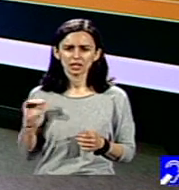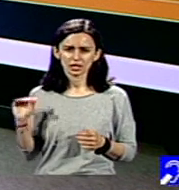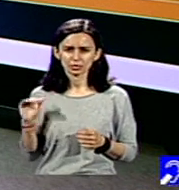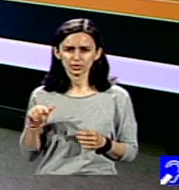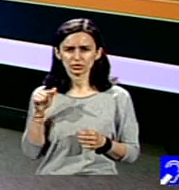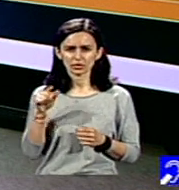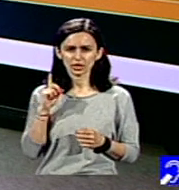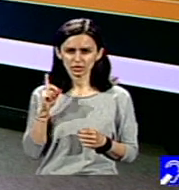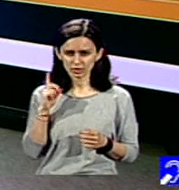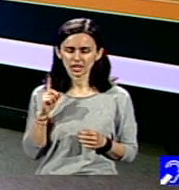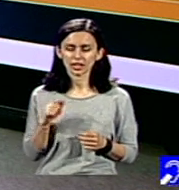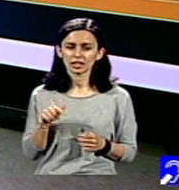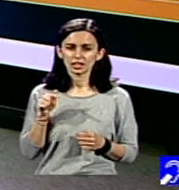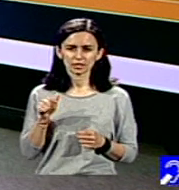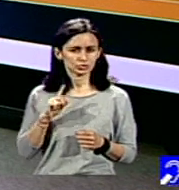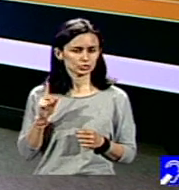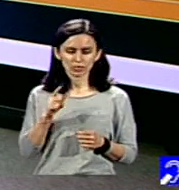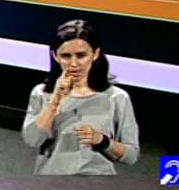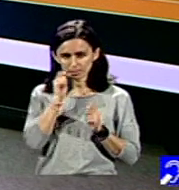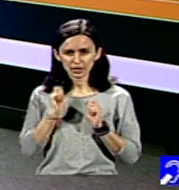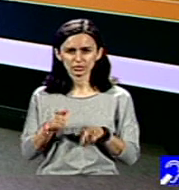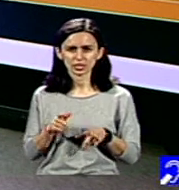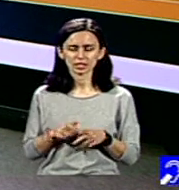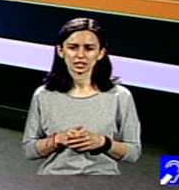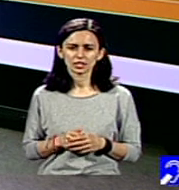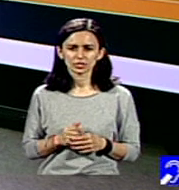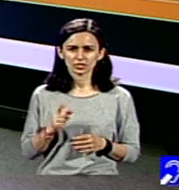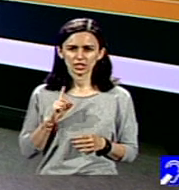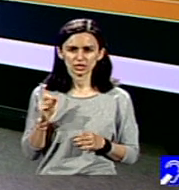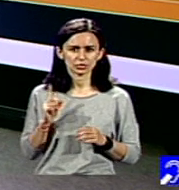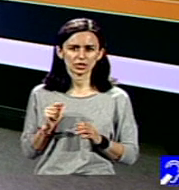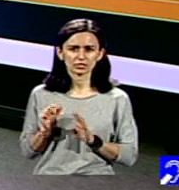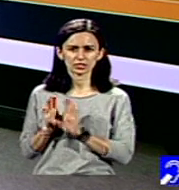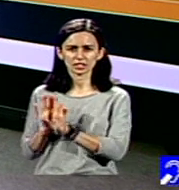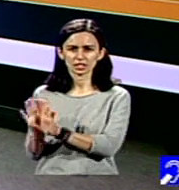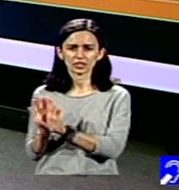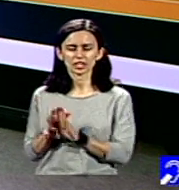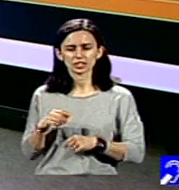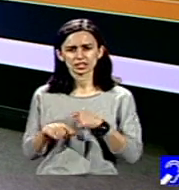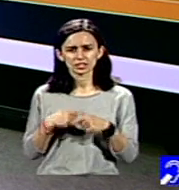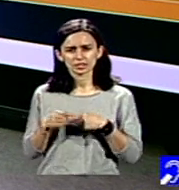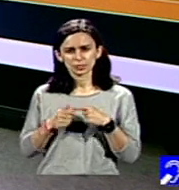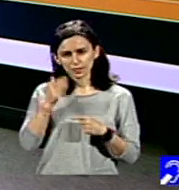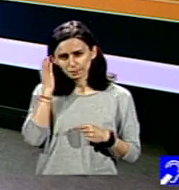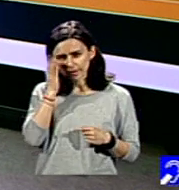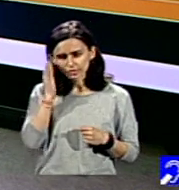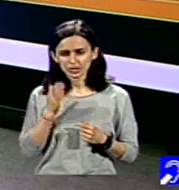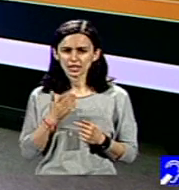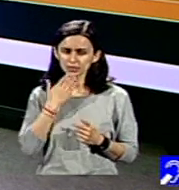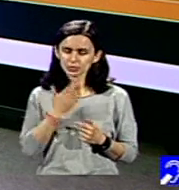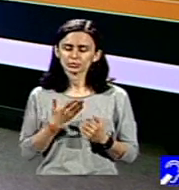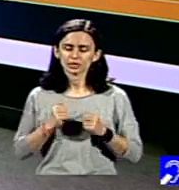bătăios nu s-a lăsat în momentul acela și Andrei n-a rămas pe din afara sistemului de învățământ tocmai datorită eforturilor voastre.